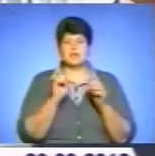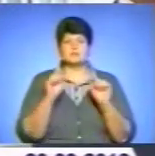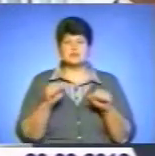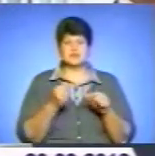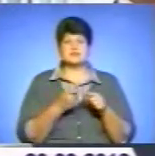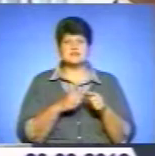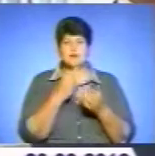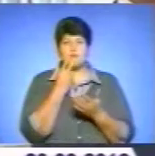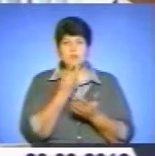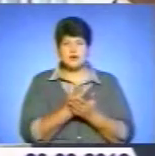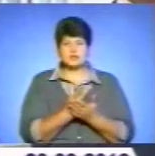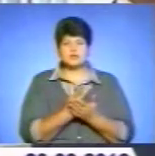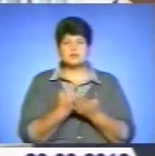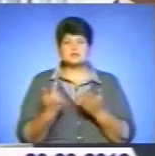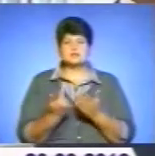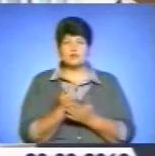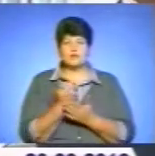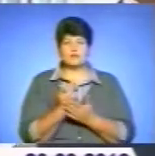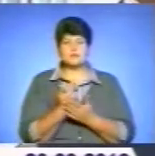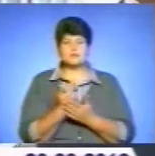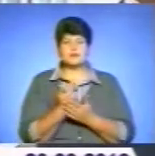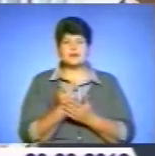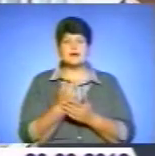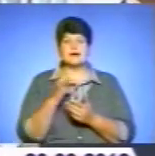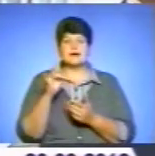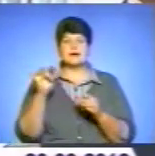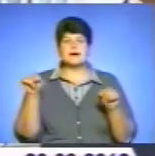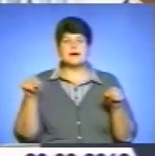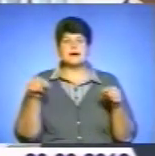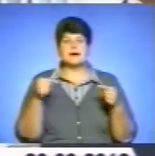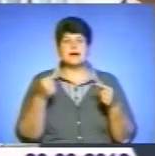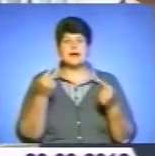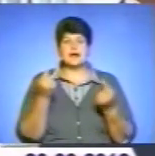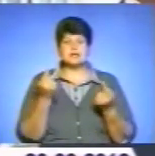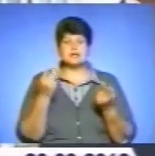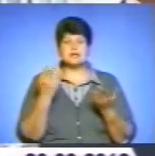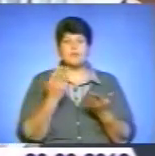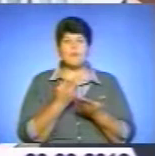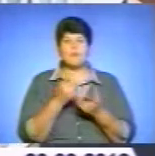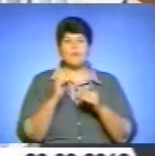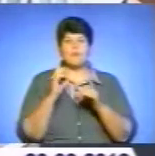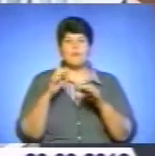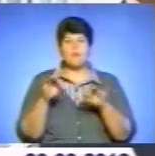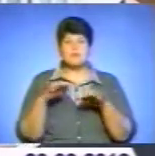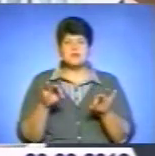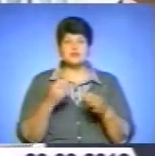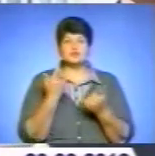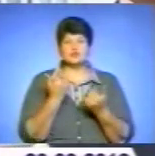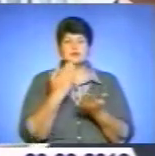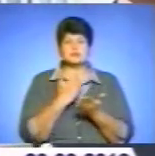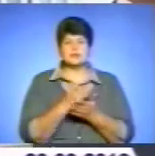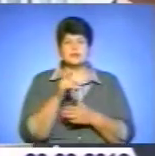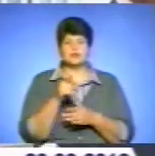побачити. І знову ж таки, і реанімобілі, які тут є сьогодні, що дійсно реформування